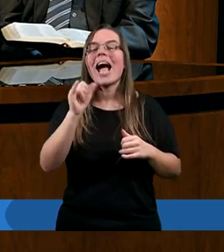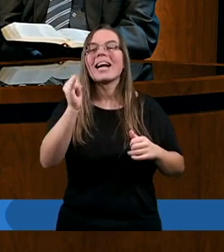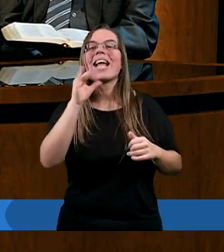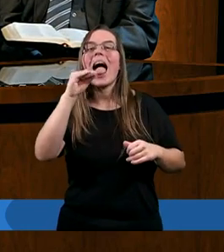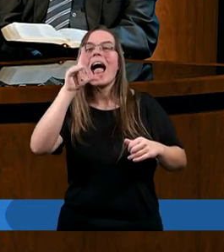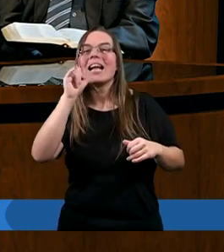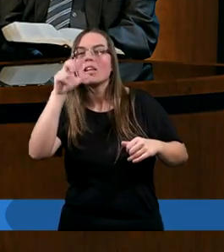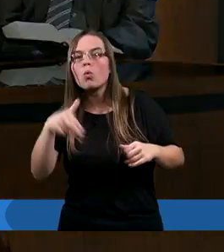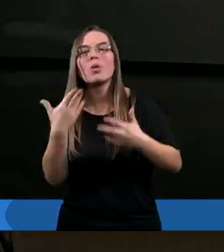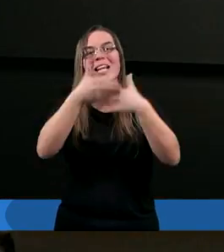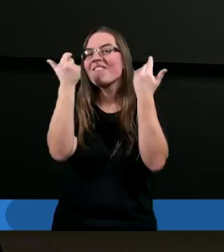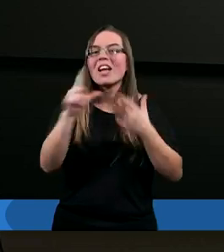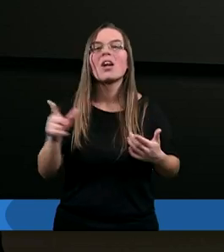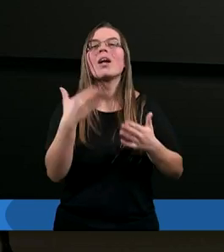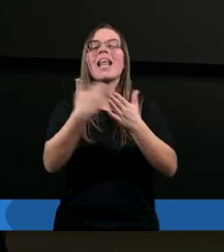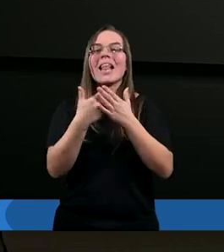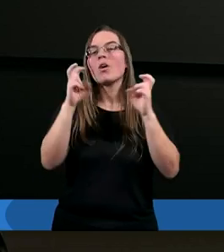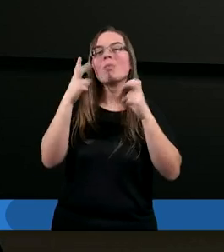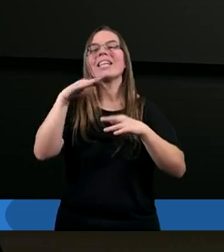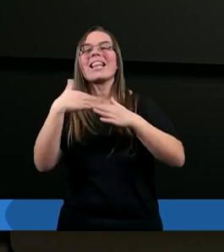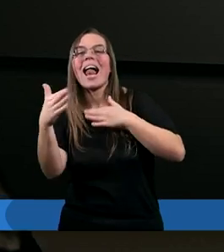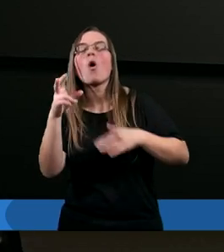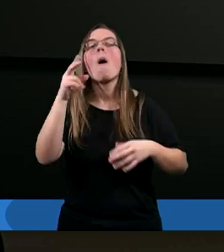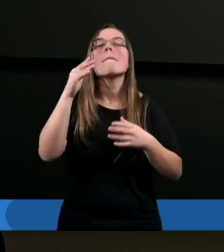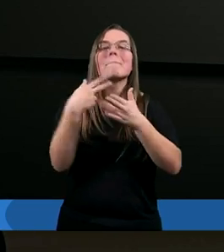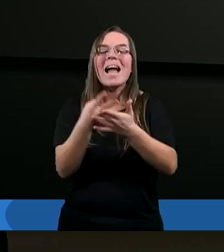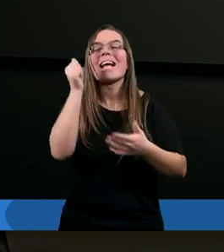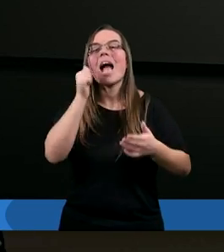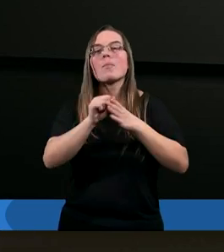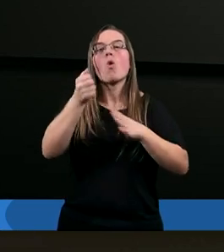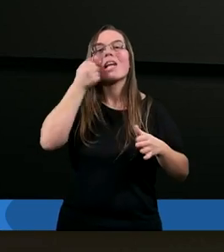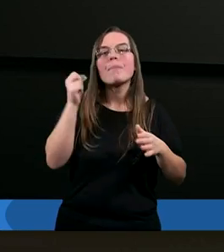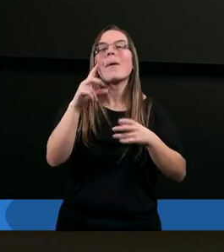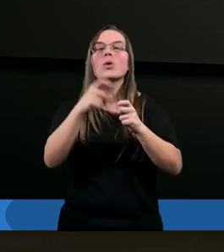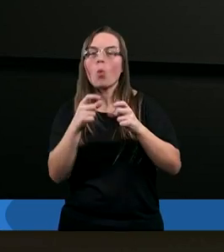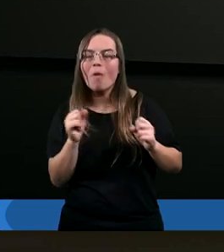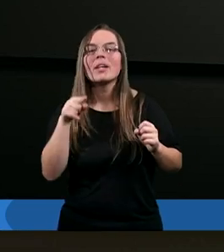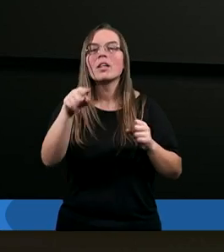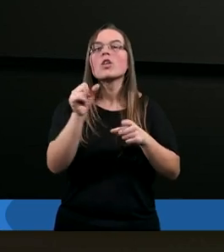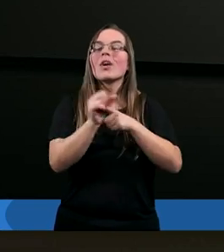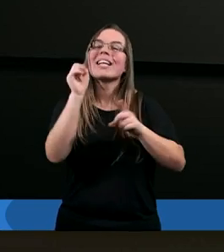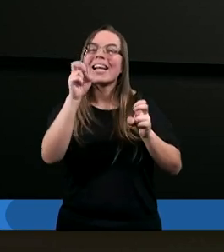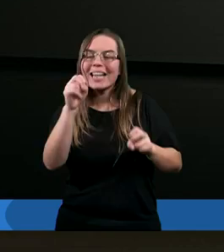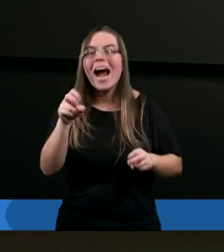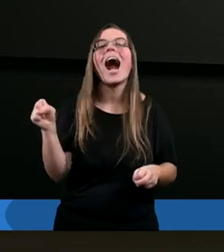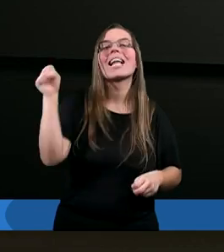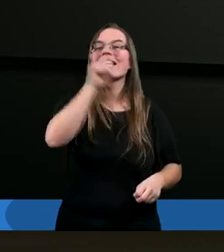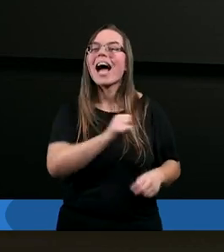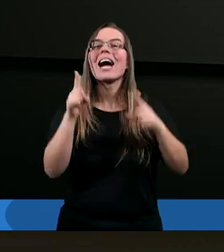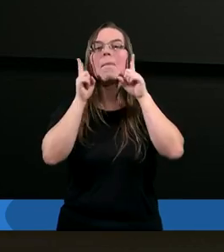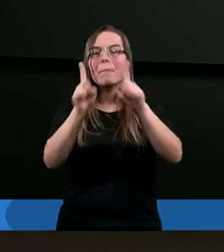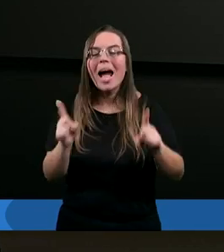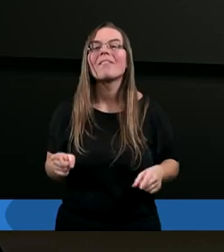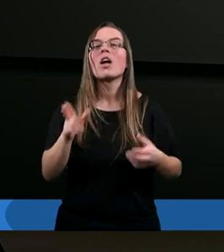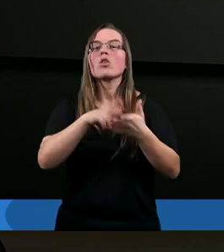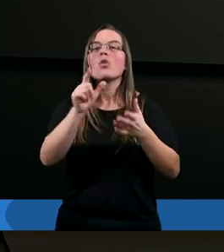i elichu nie wiedział. A przecież niedaleko pada jabłko od jabłoni. Prędzej czy później, to jest taka stara prawda, że